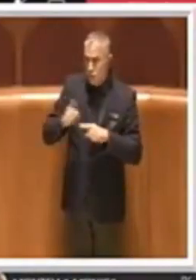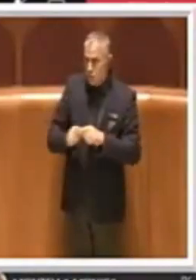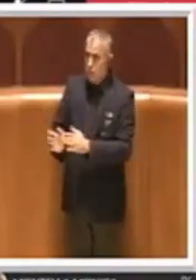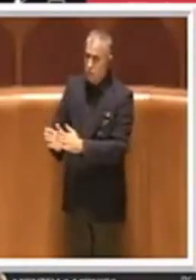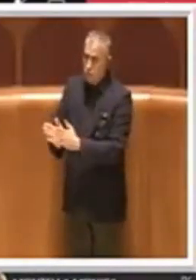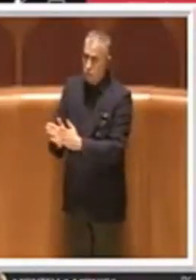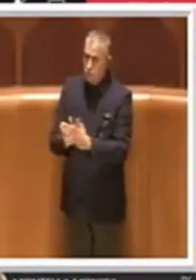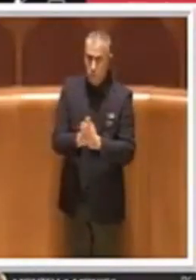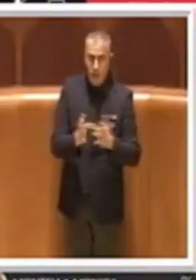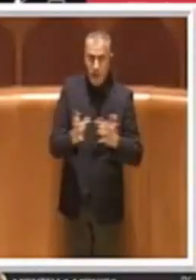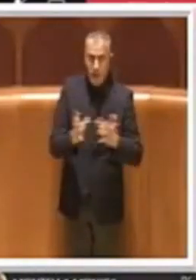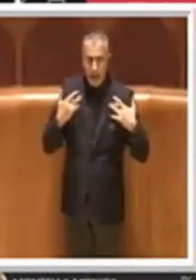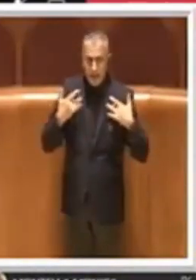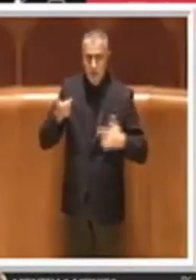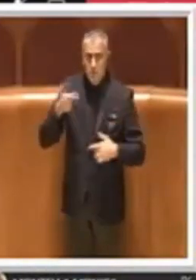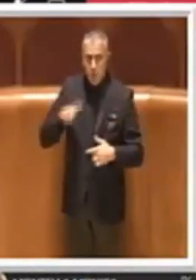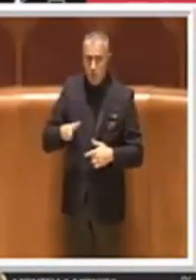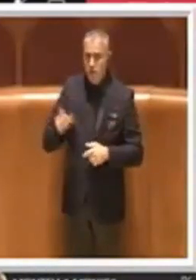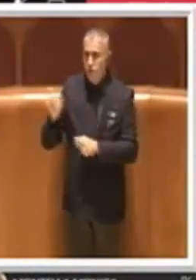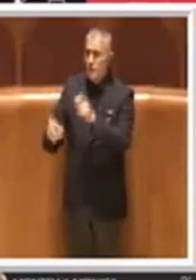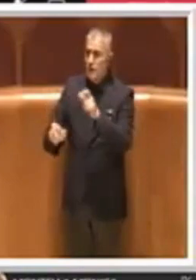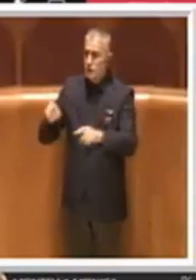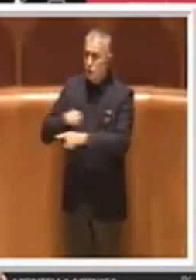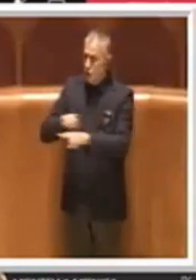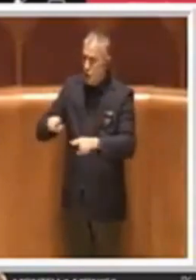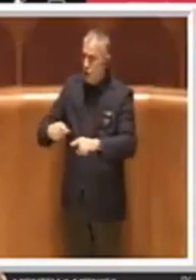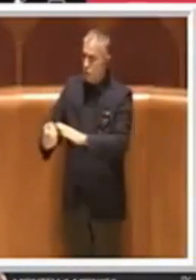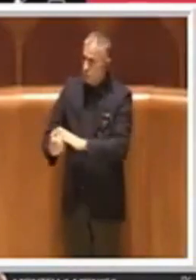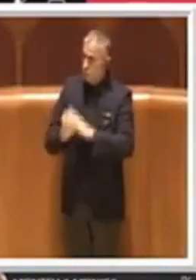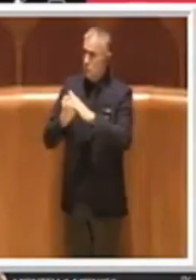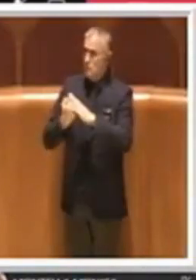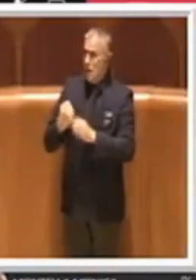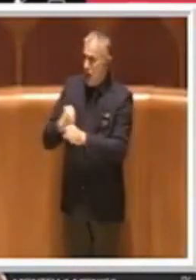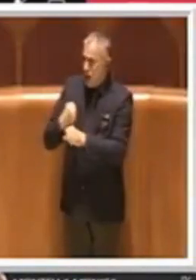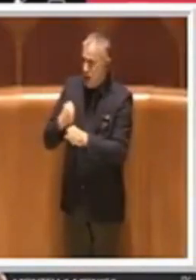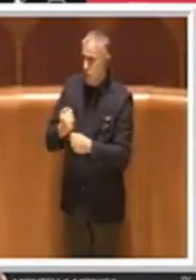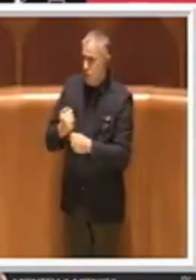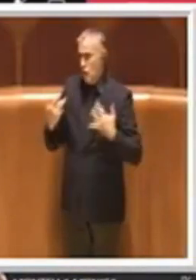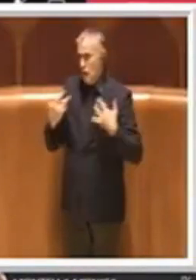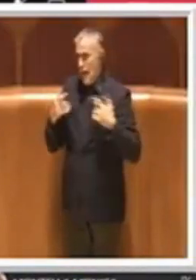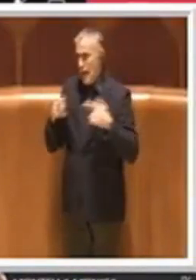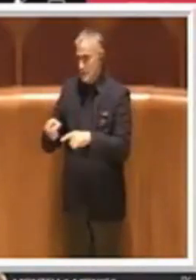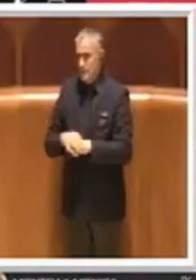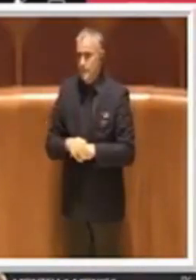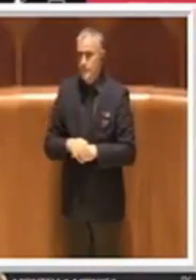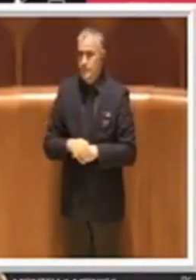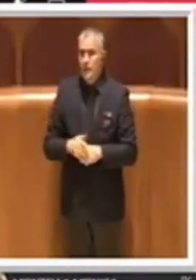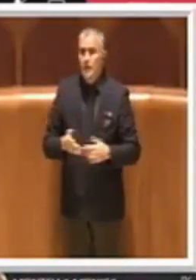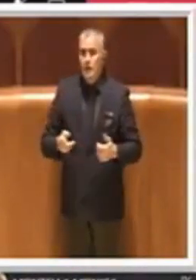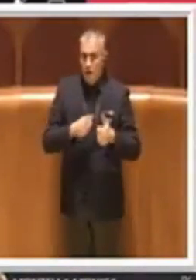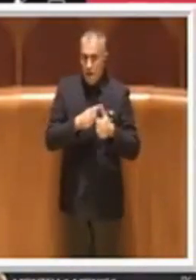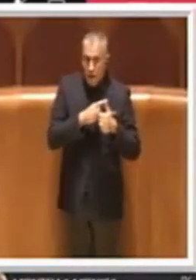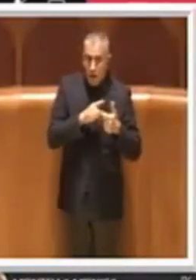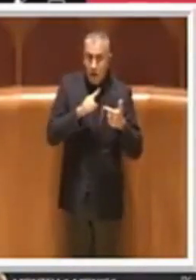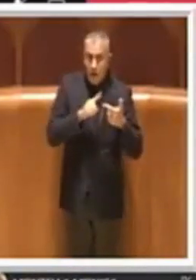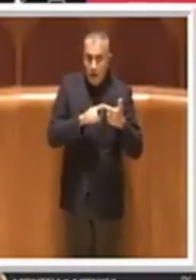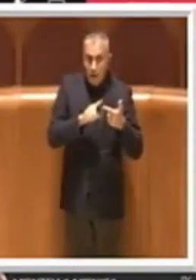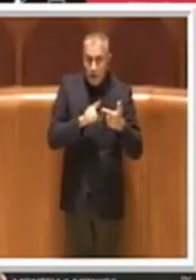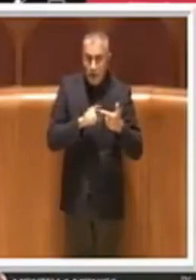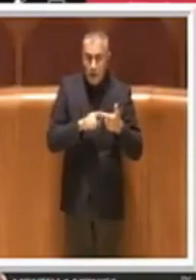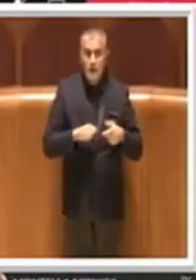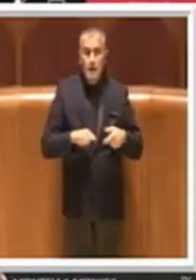affinché questa cosa avvenisse. In merito poi al fatto di avere la presenza